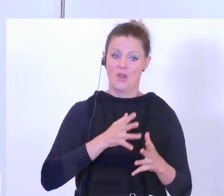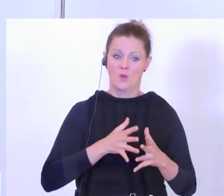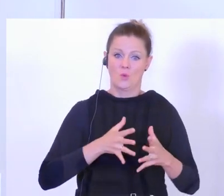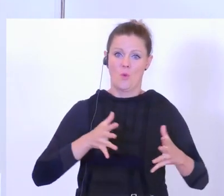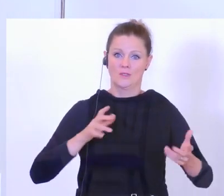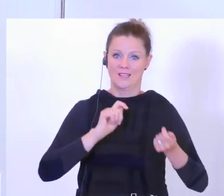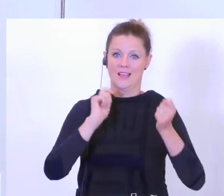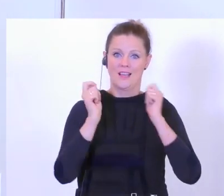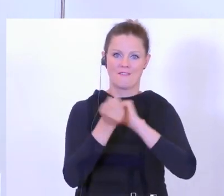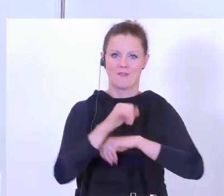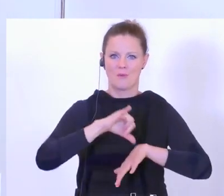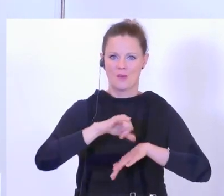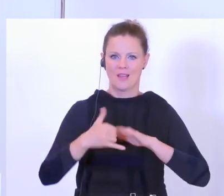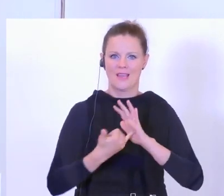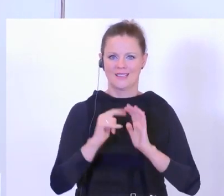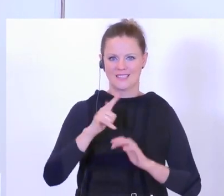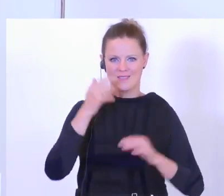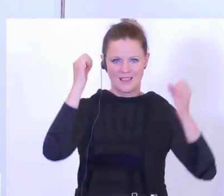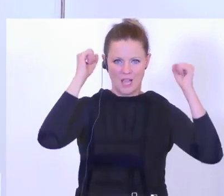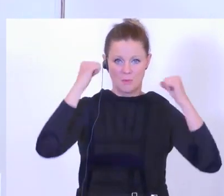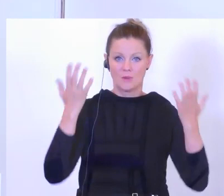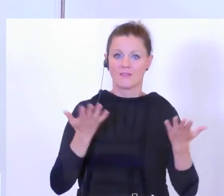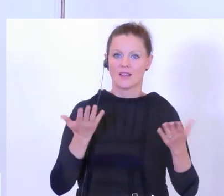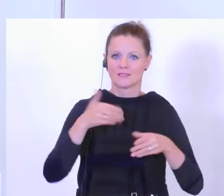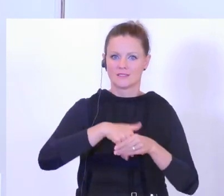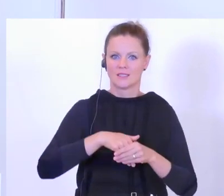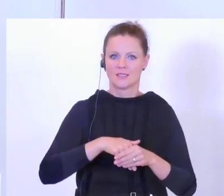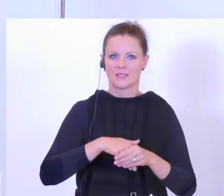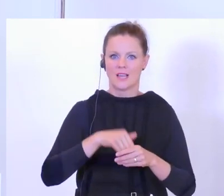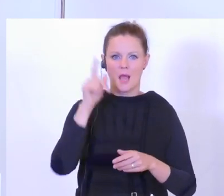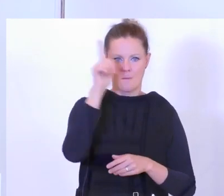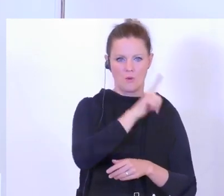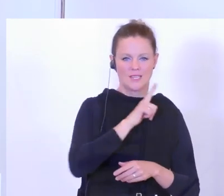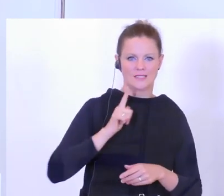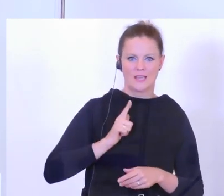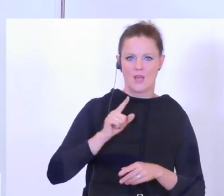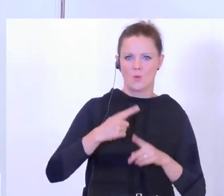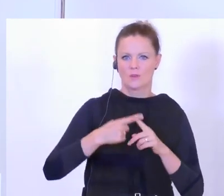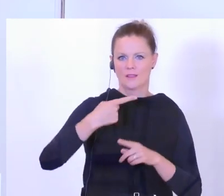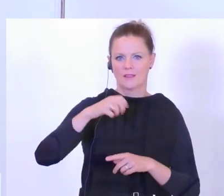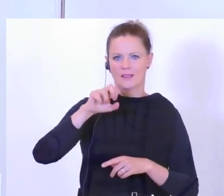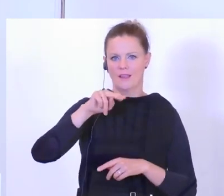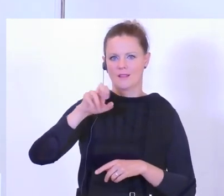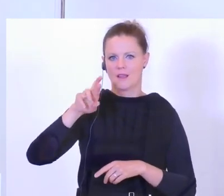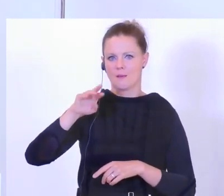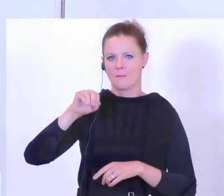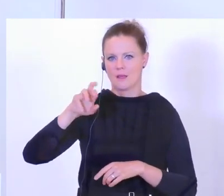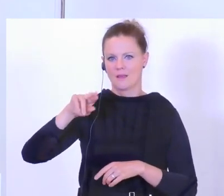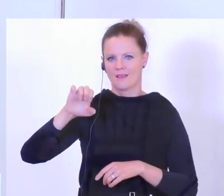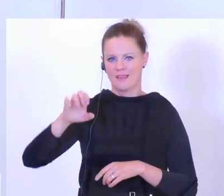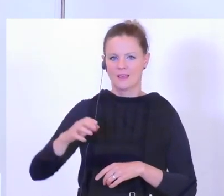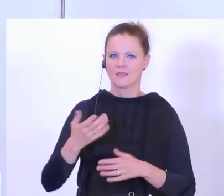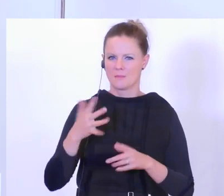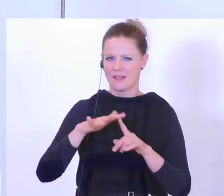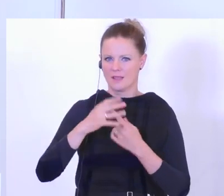Reformprojekte in der Zweiten Republik, die Zusammenführung von Polizei und Gendarmerie als Projektverantwortlicher, Team 04 hieß das damals.